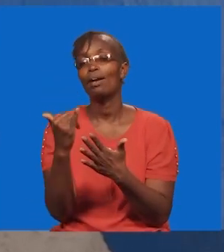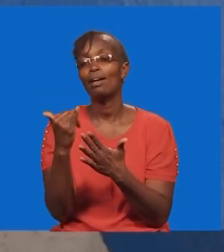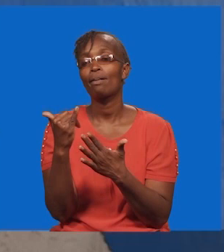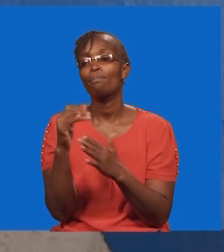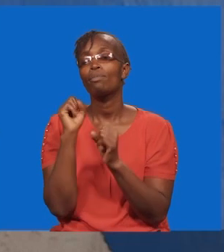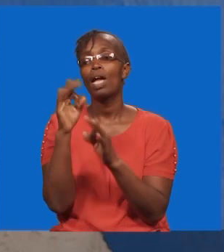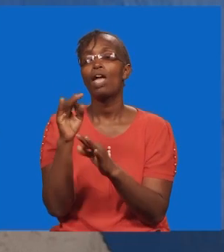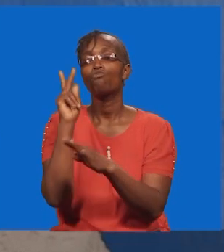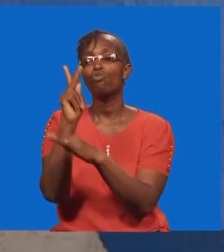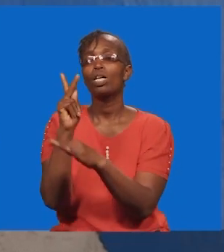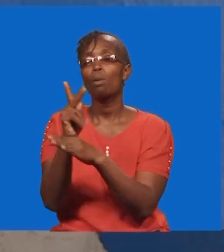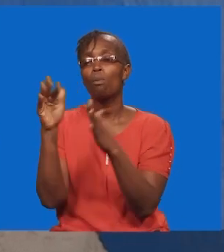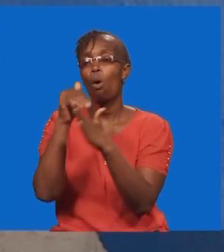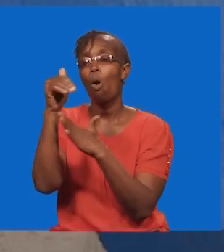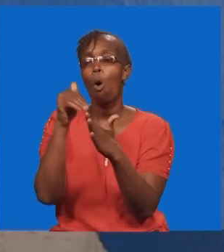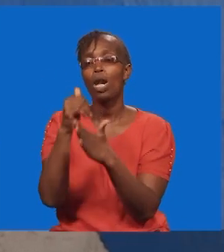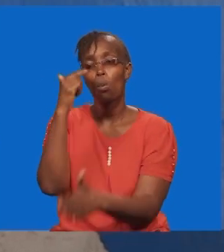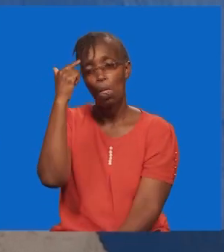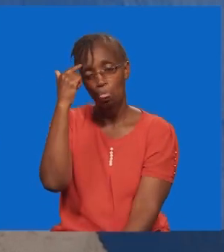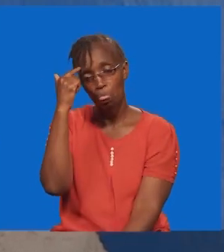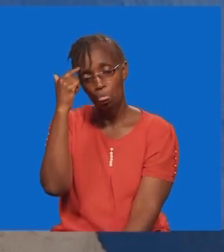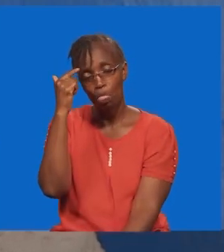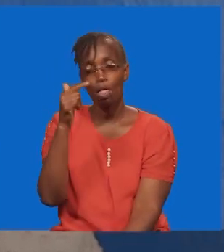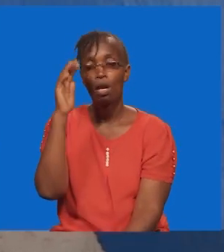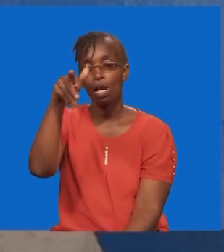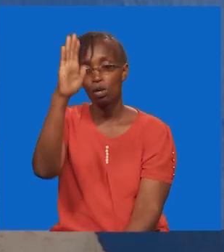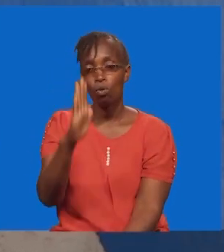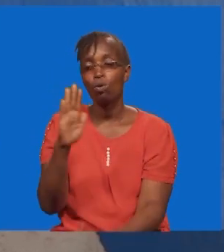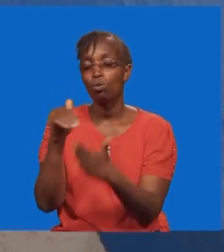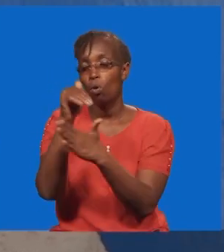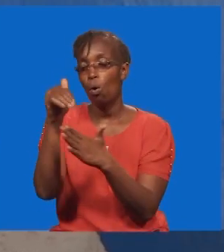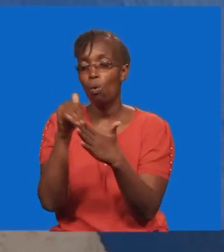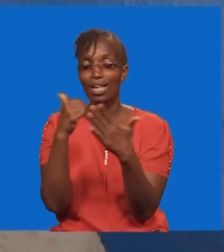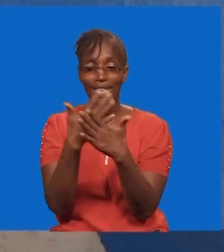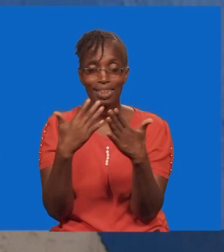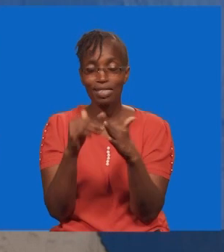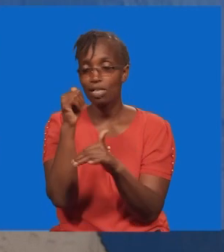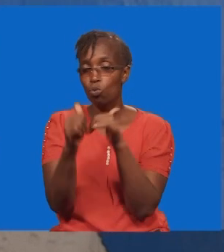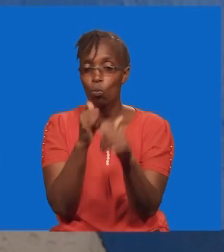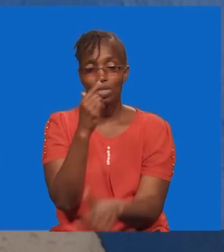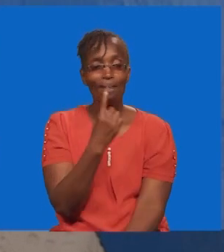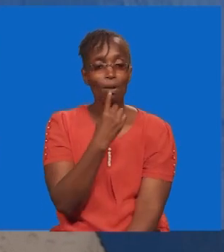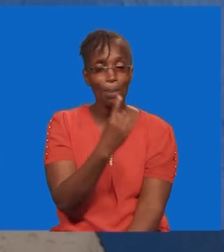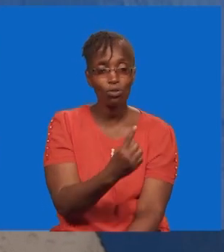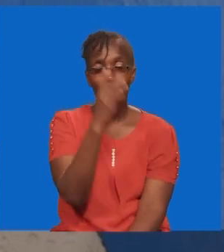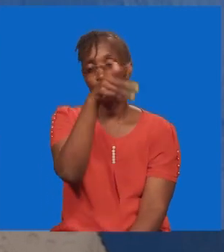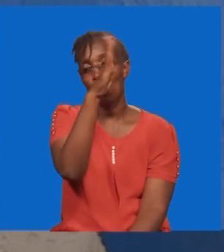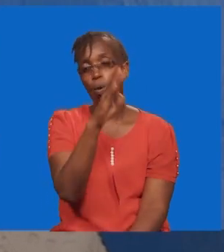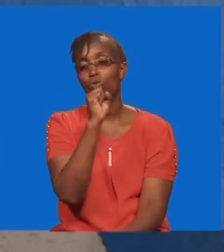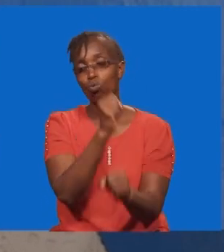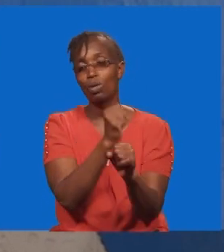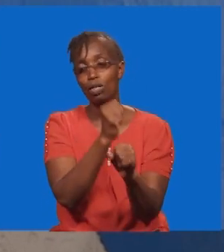Maana, tukiweka mawazo yetu kwa uyu mungu. Aya mambo ambayo ni meyatanja,